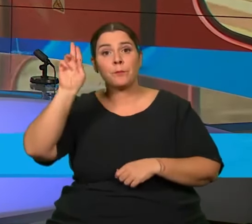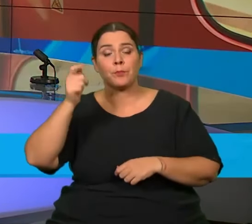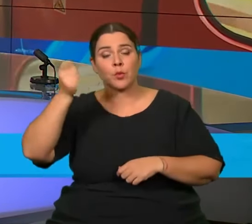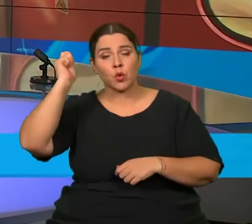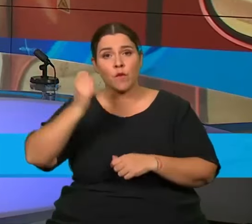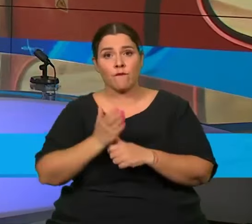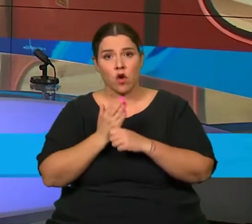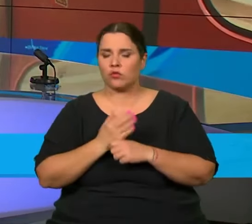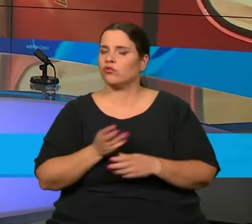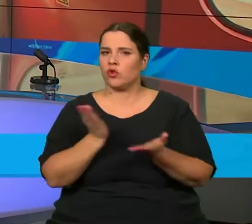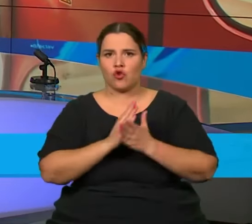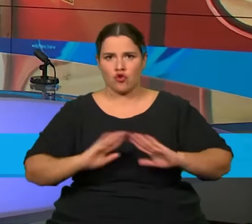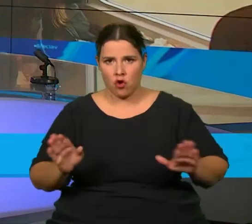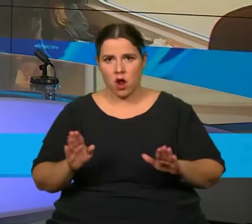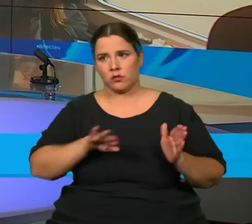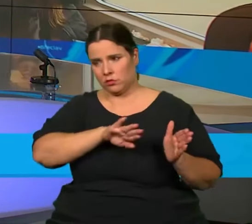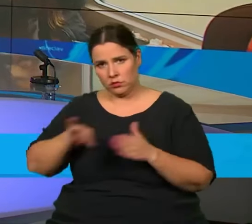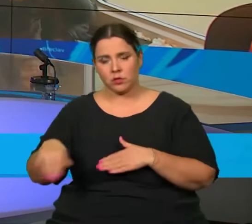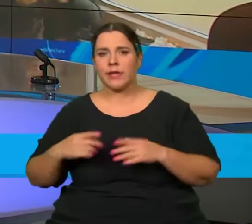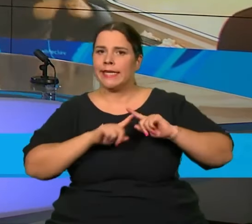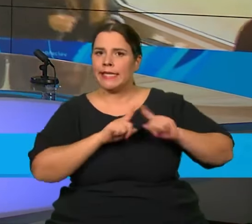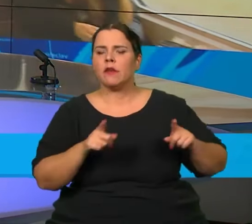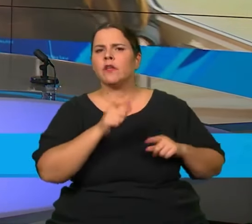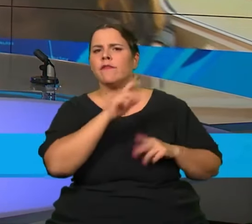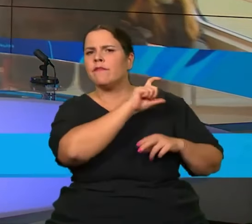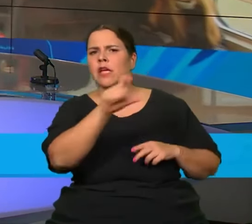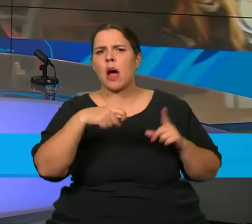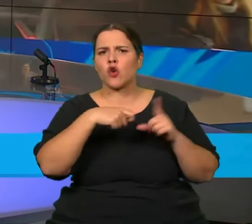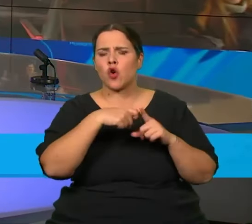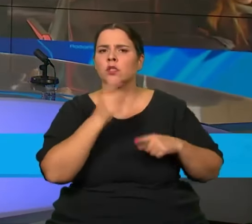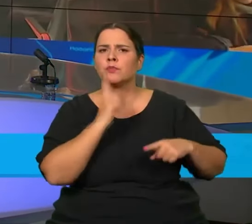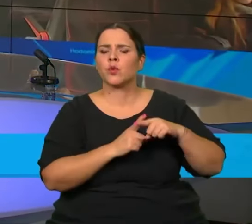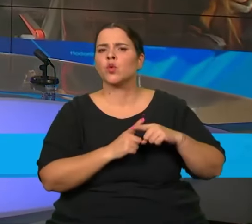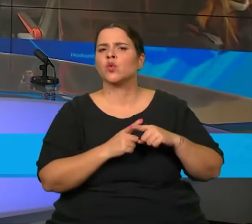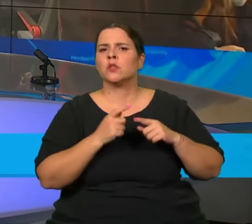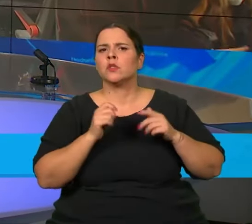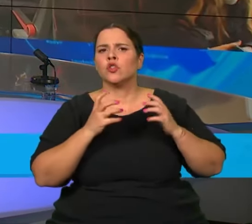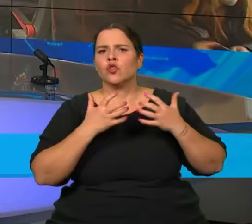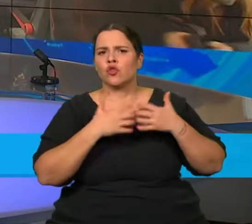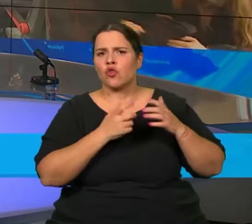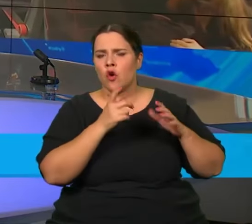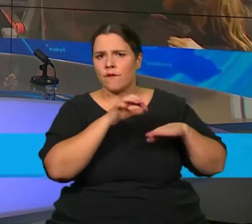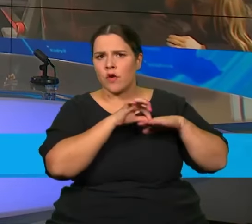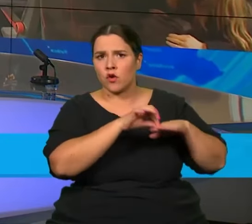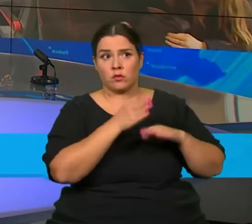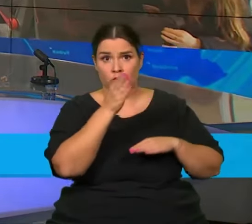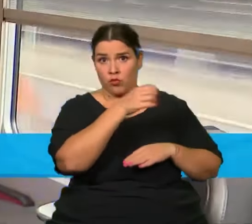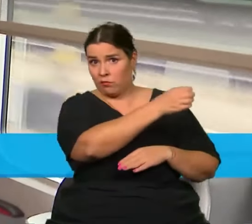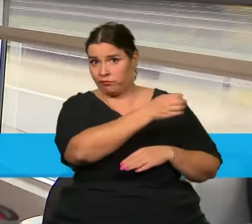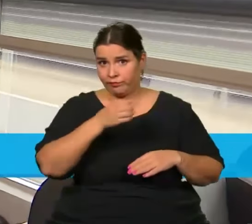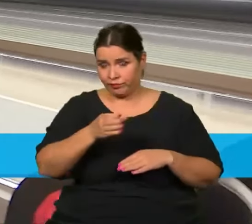Jejich práci by měly převzít zaměstnanci společnosti Kordis a strojvedoucí. Změnu si objednali homoravský kraj.